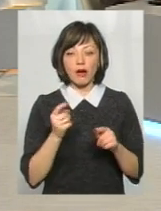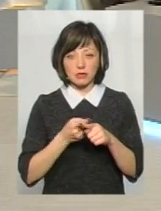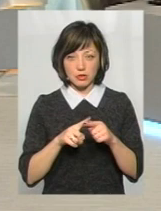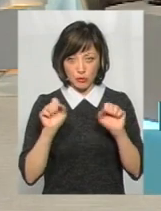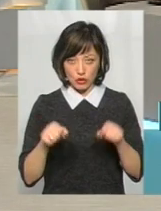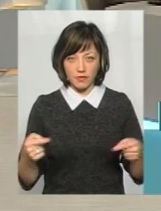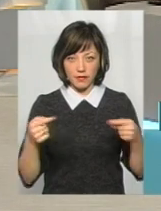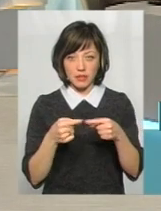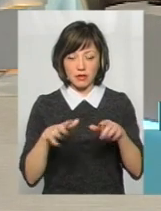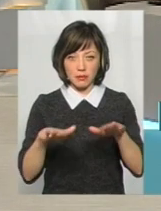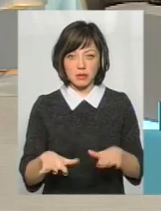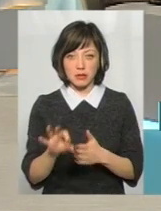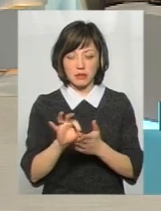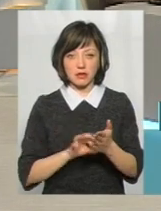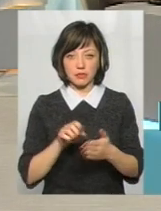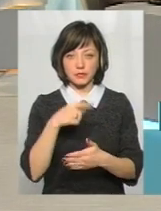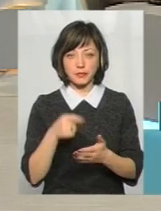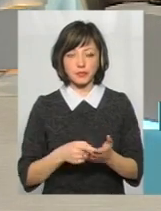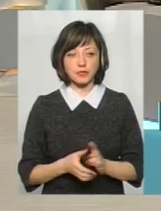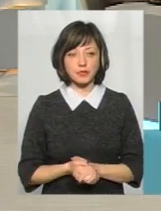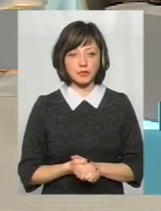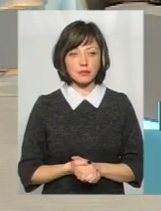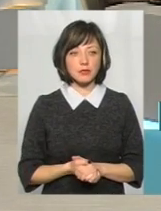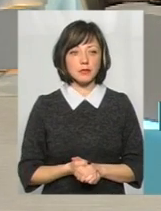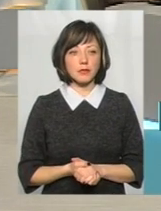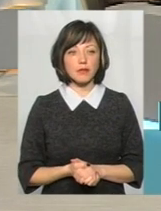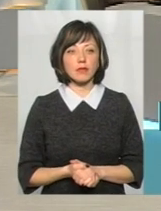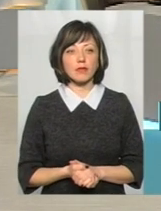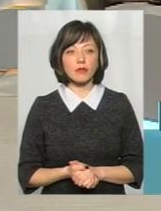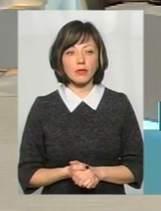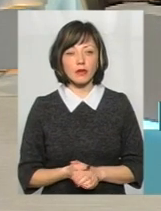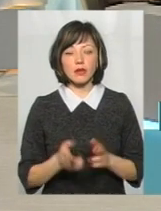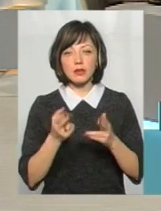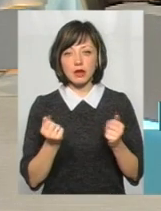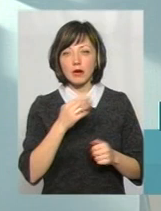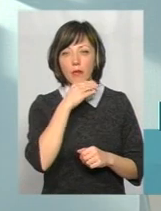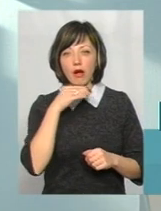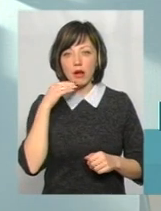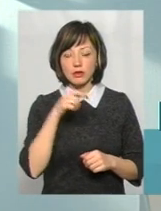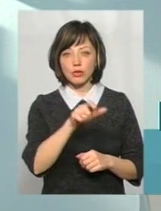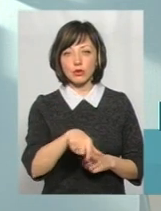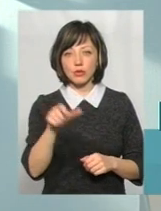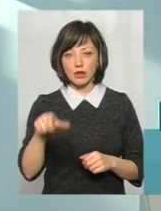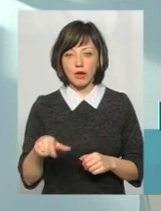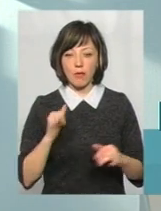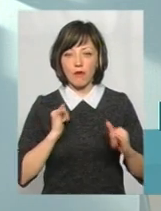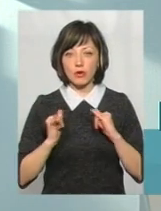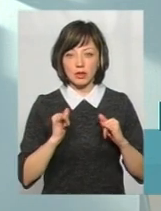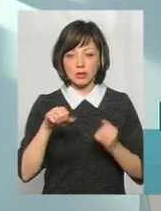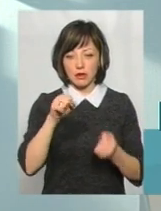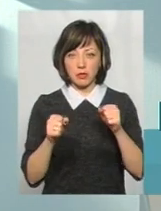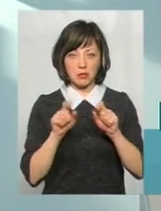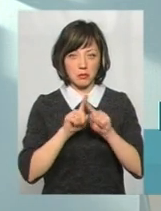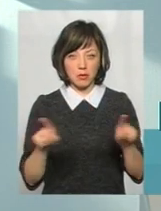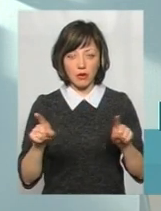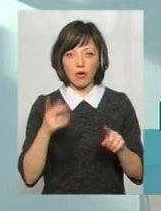можна визначити на місці? Так, дійсно, досить велика кількість осіб поводять себе за кермом досить неадекватно,